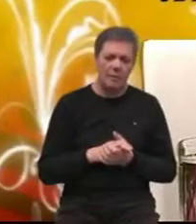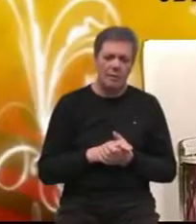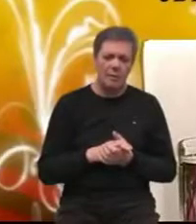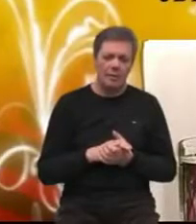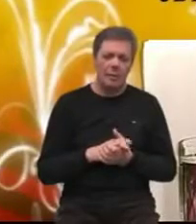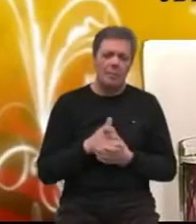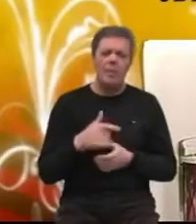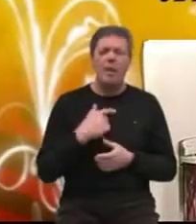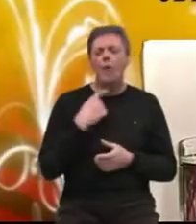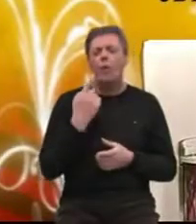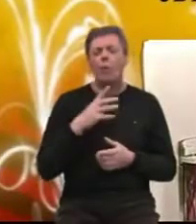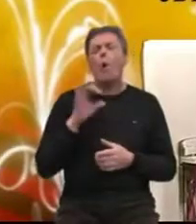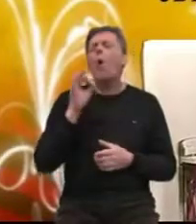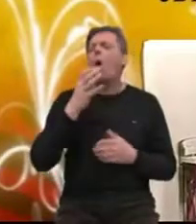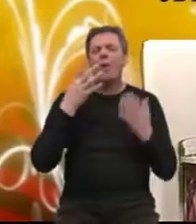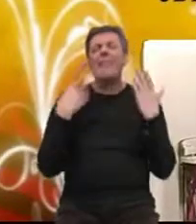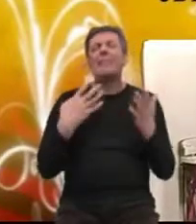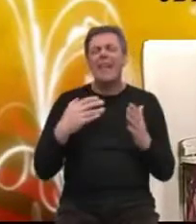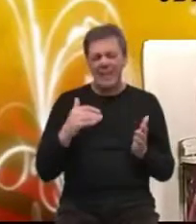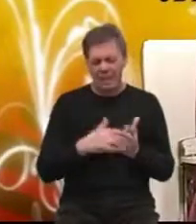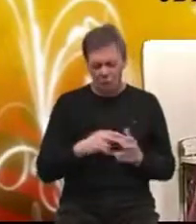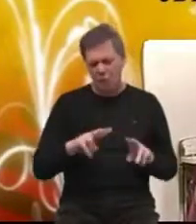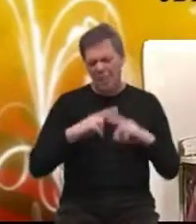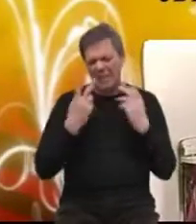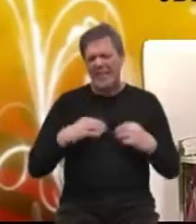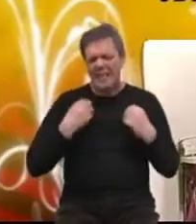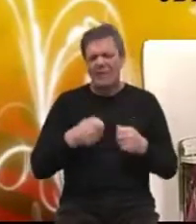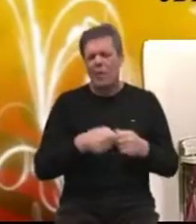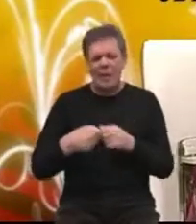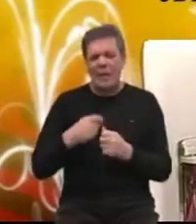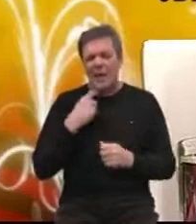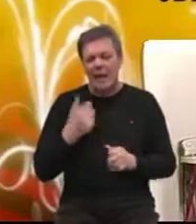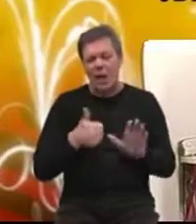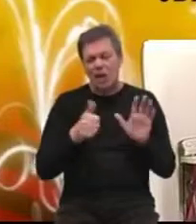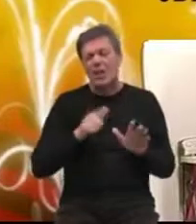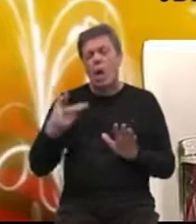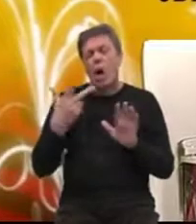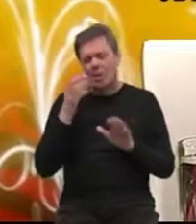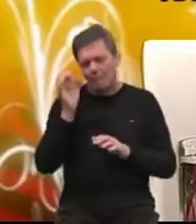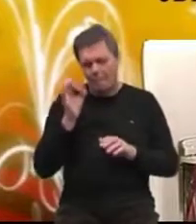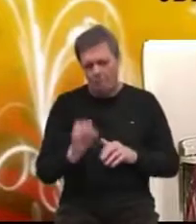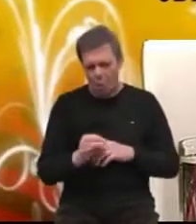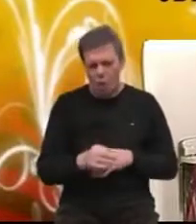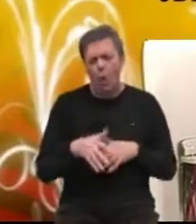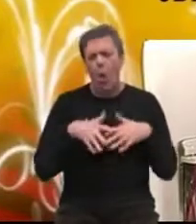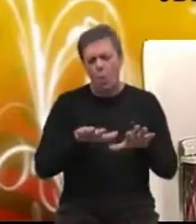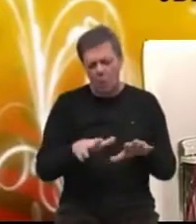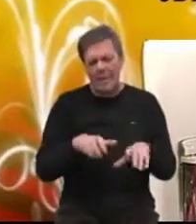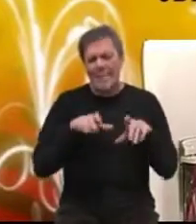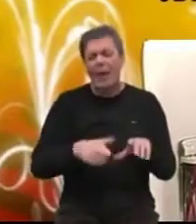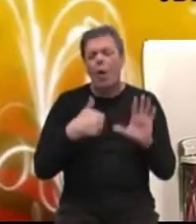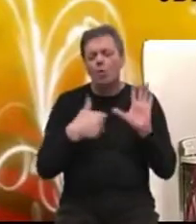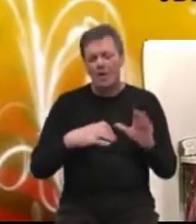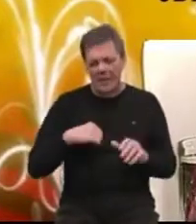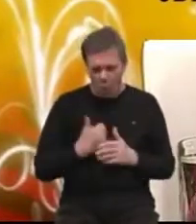mi se već govorimo o 90 tisuća i zato je svjetska zdravstvena organizacija reka da 6 do 8 posto ljudi starijih od 60